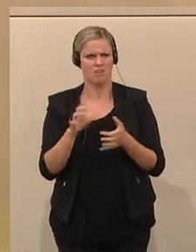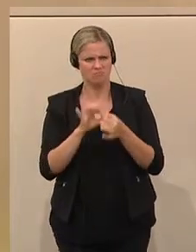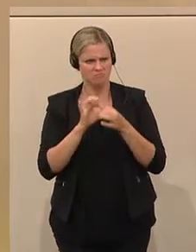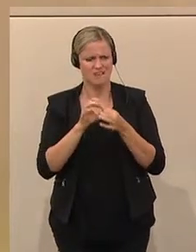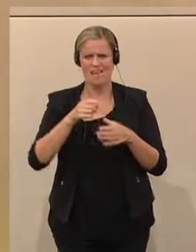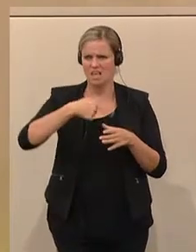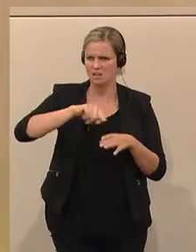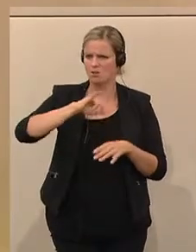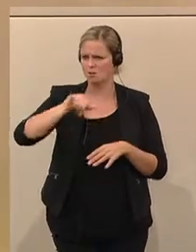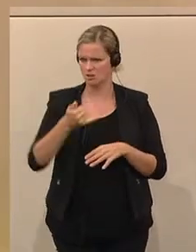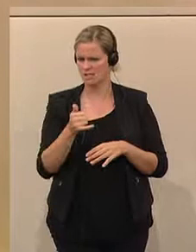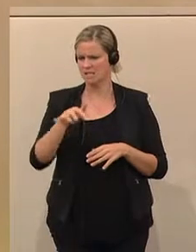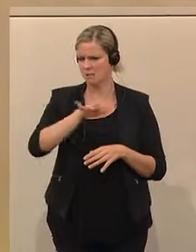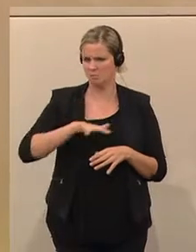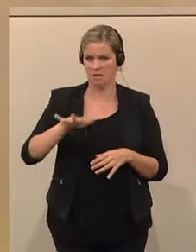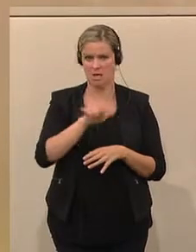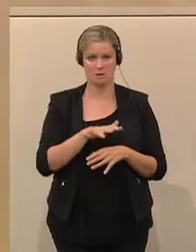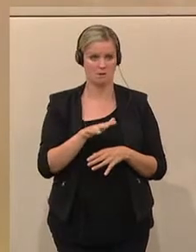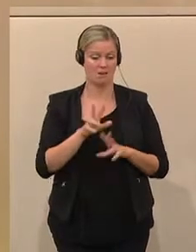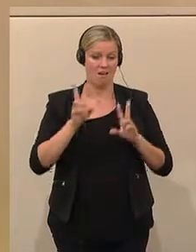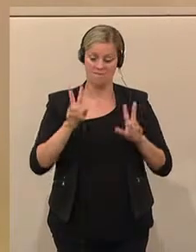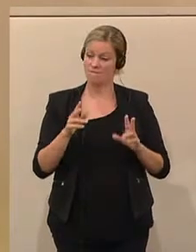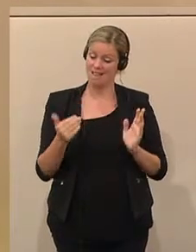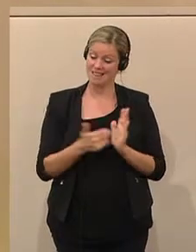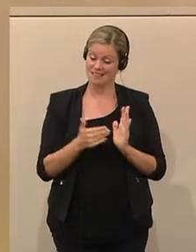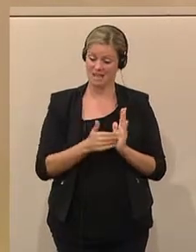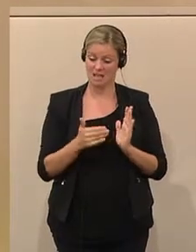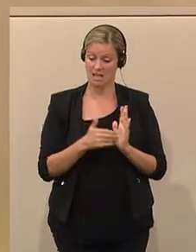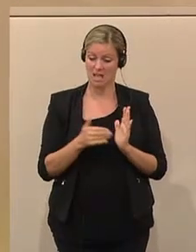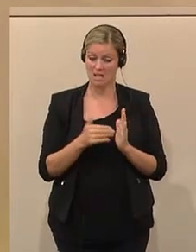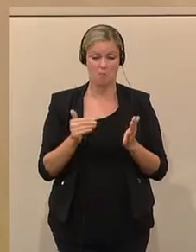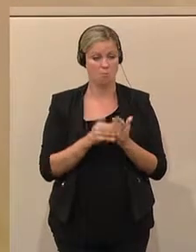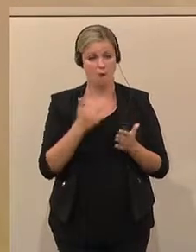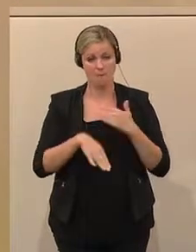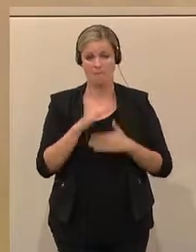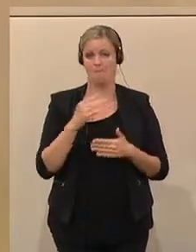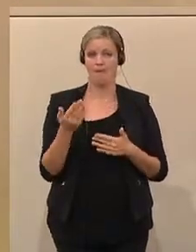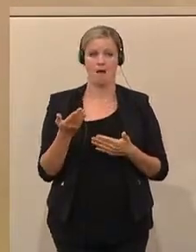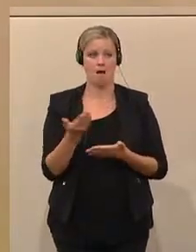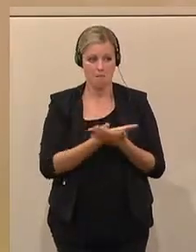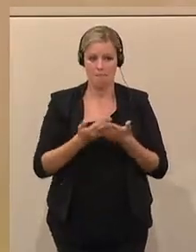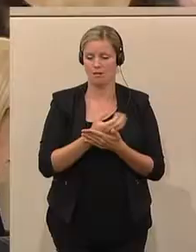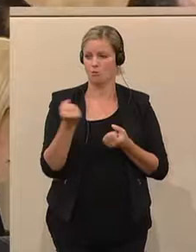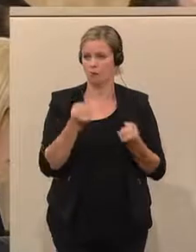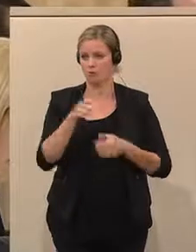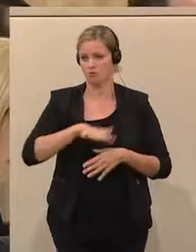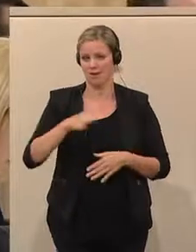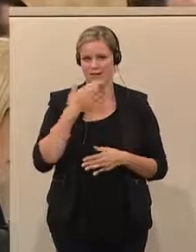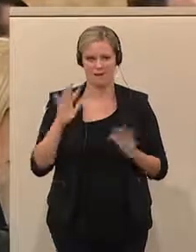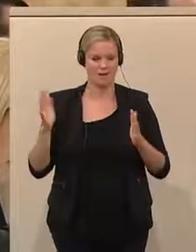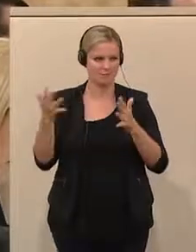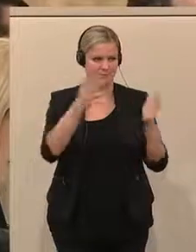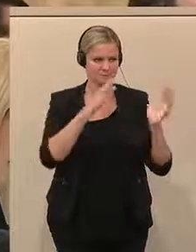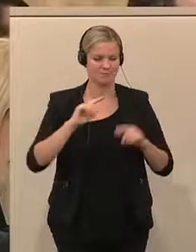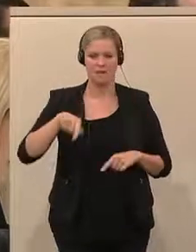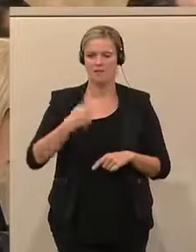im Justizressort. Also da sieht man, dass es einfach ganz, ganz dringend notwendig ist, dass wir hier mehr tun dafür. Danke. Die Jugend sei sehr